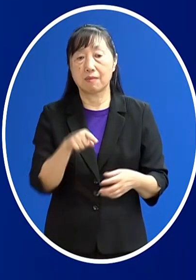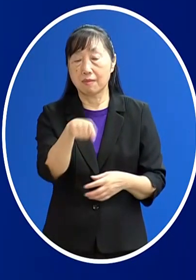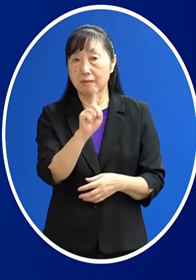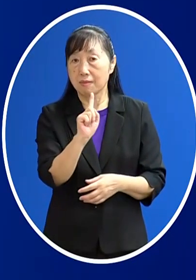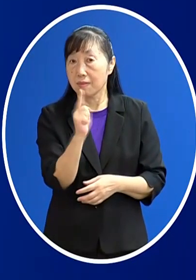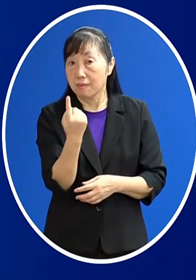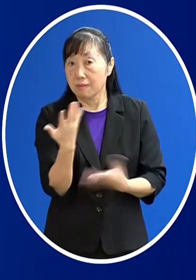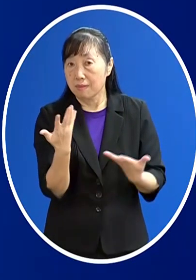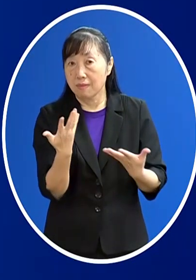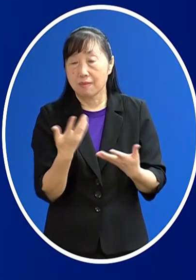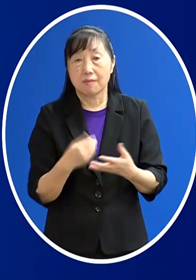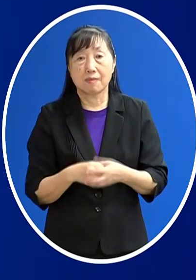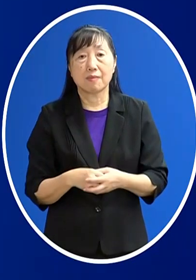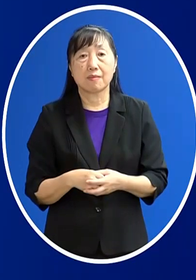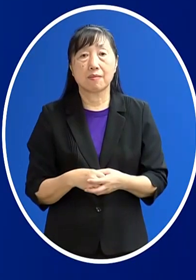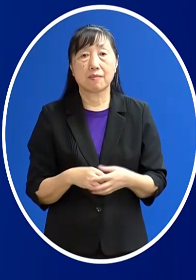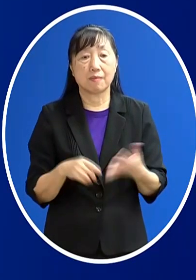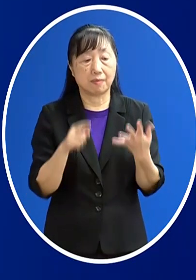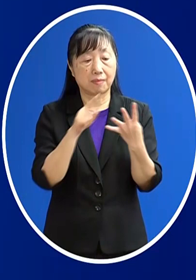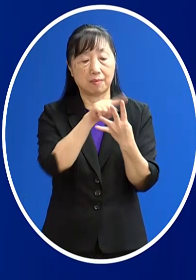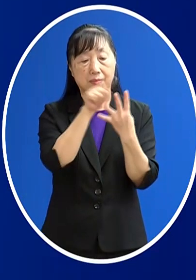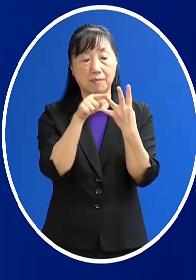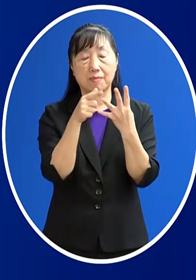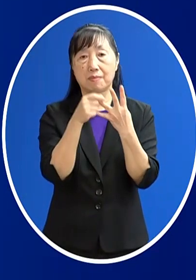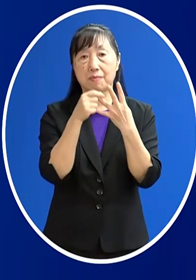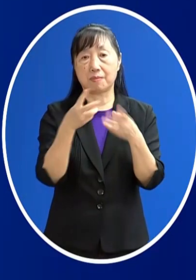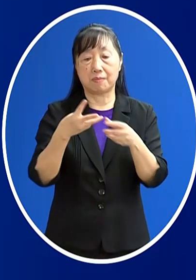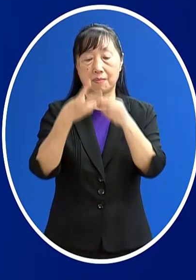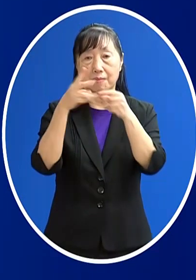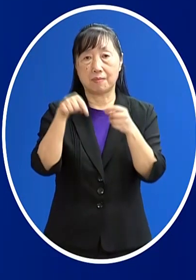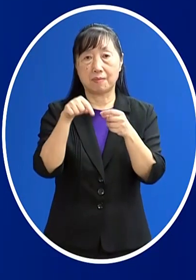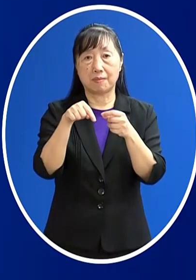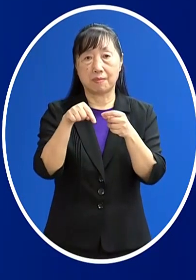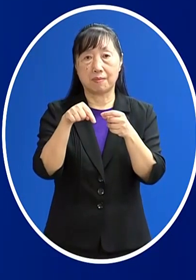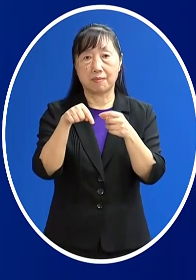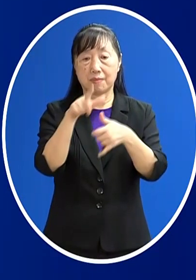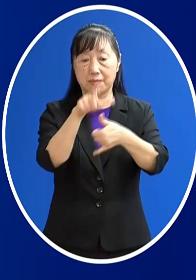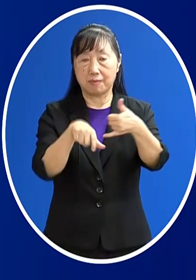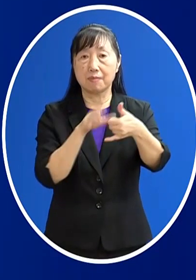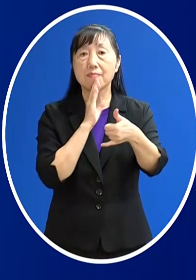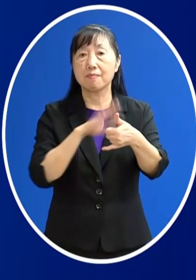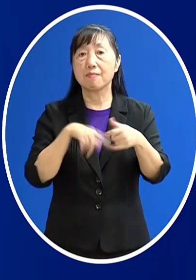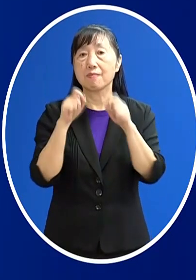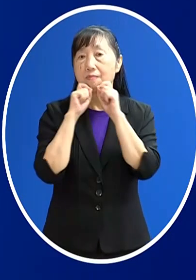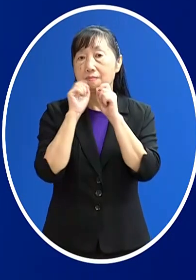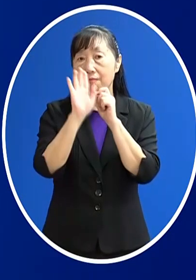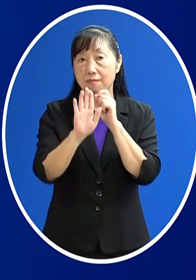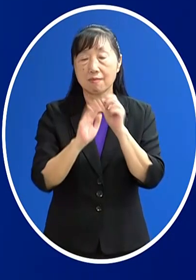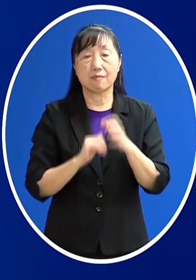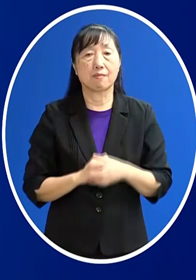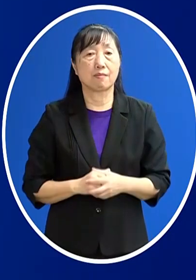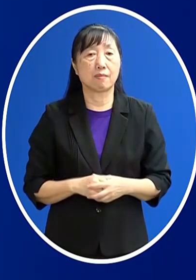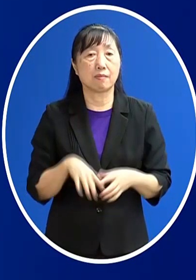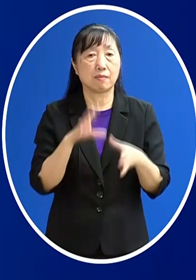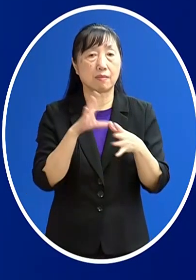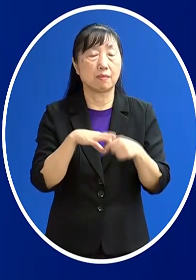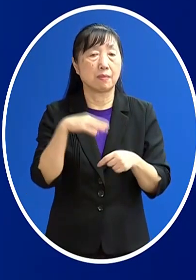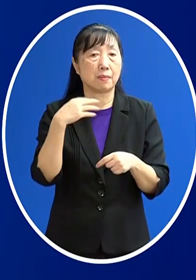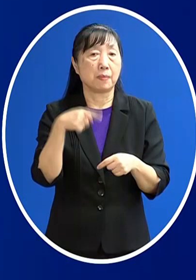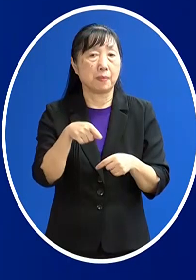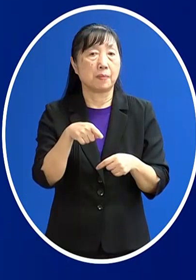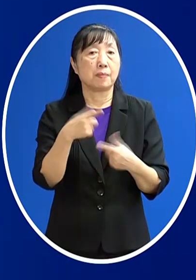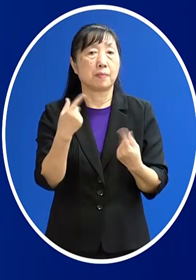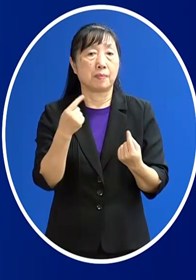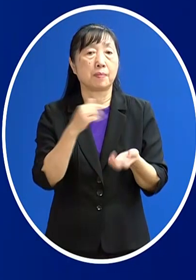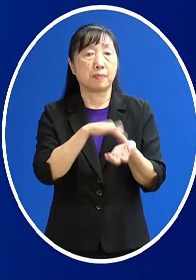的話 那個虛號3的這一位 那本身是有癌症的關係 所以有其他的原因